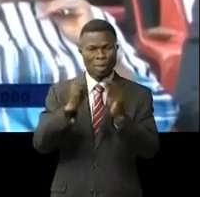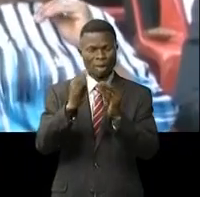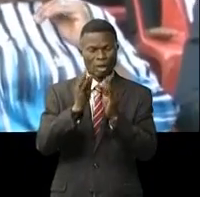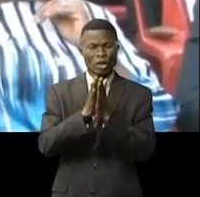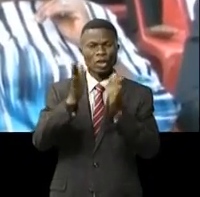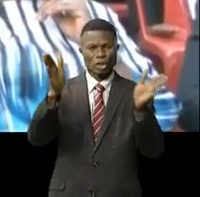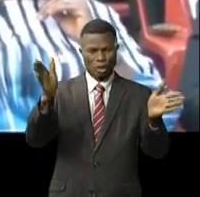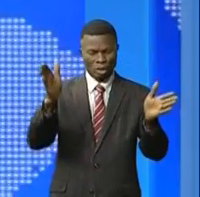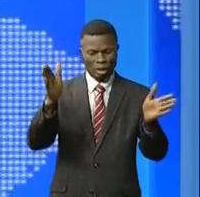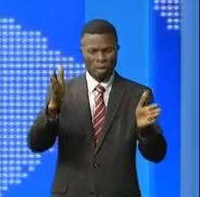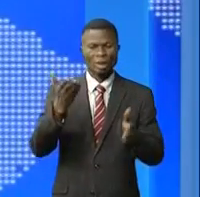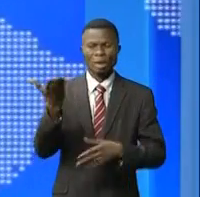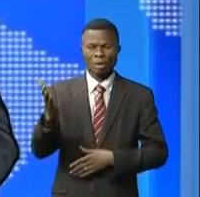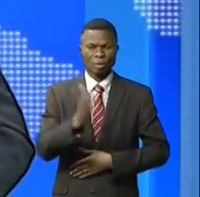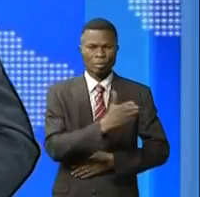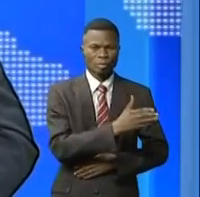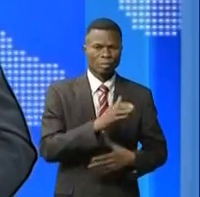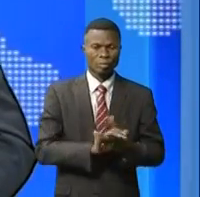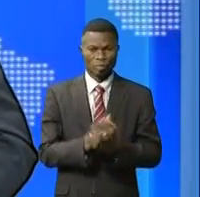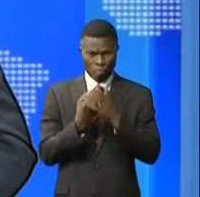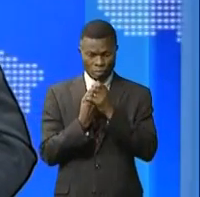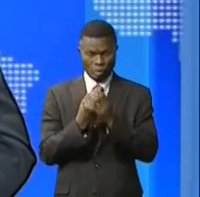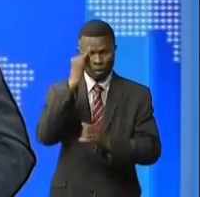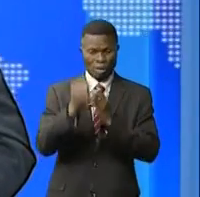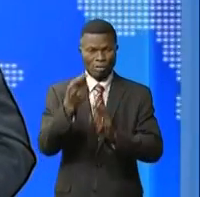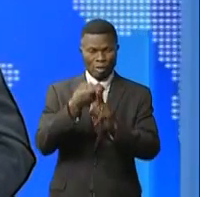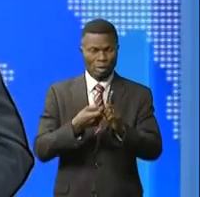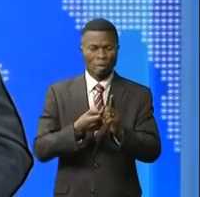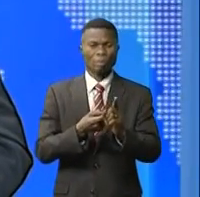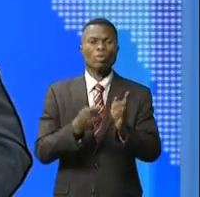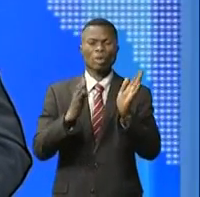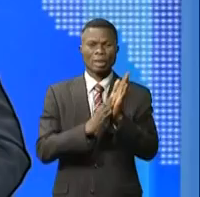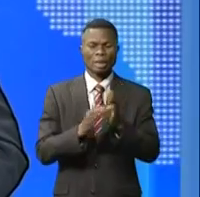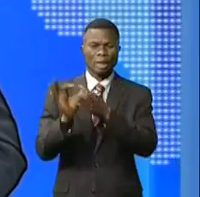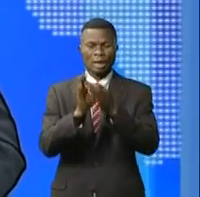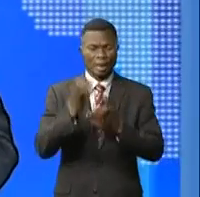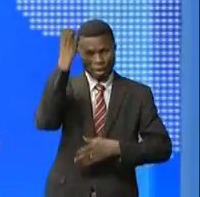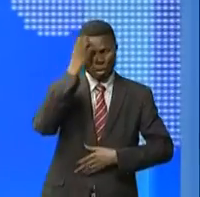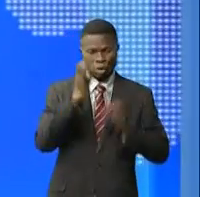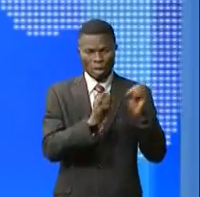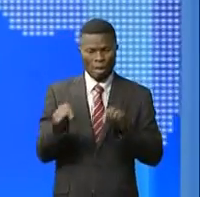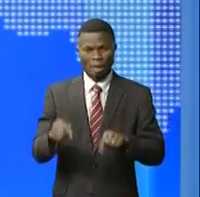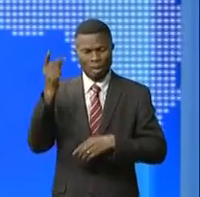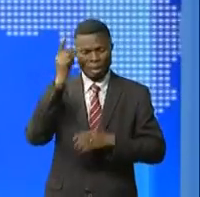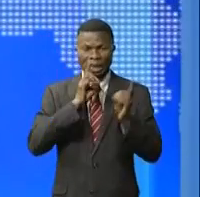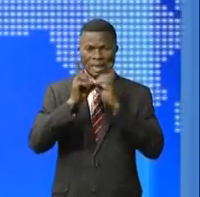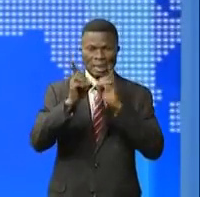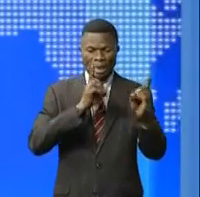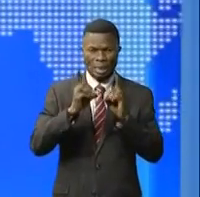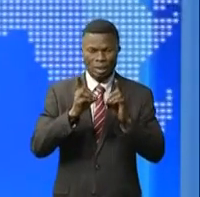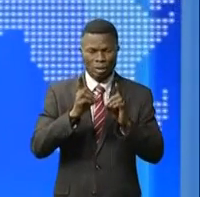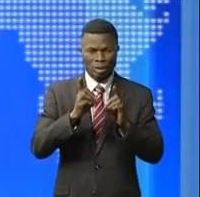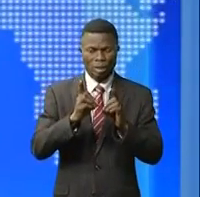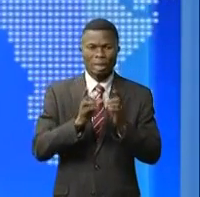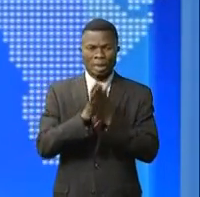générale et sera ordinaire. D'ici la fin de ce mois, l'Union européenne va organiser à Kinshasa un dialogue qui mettra